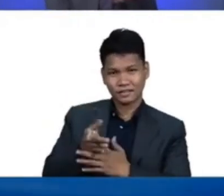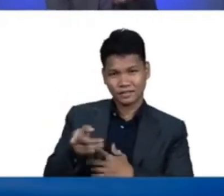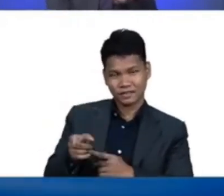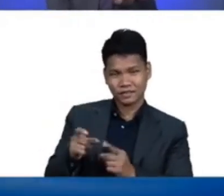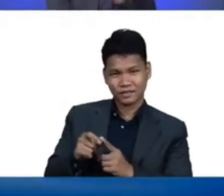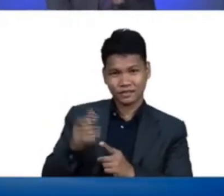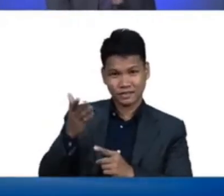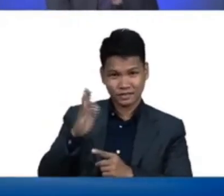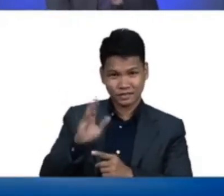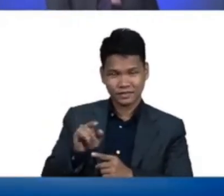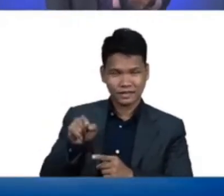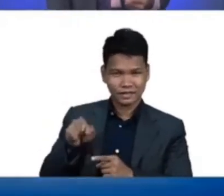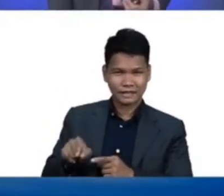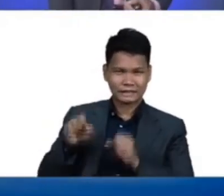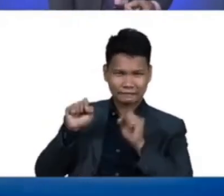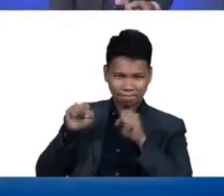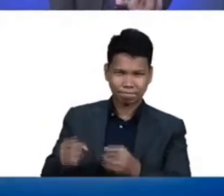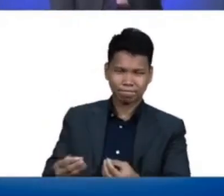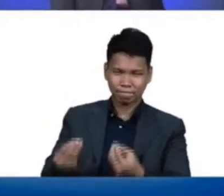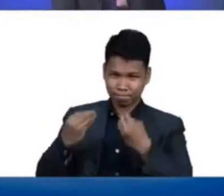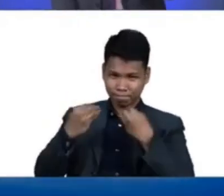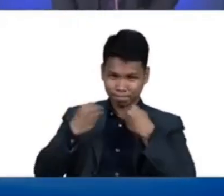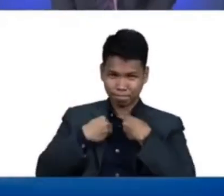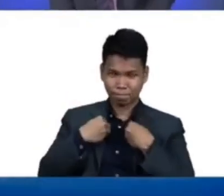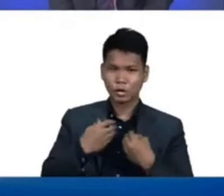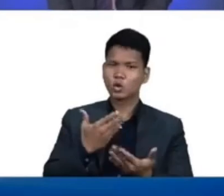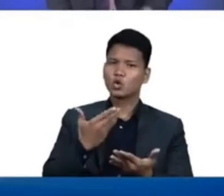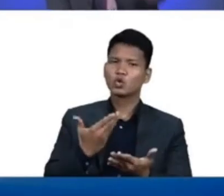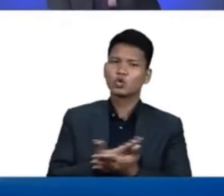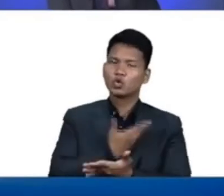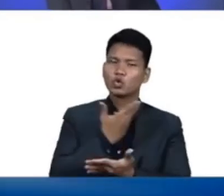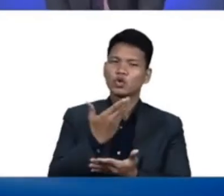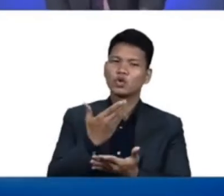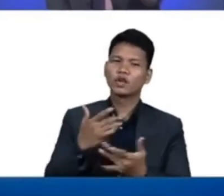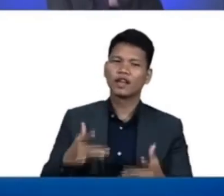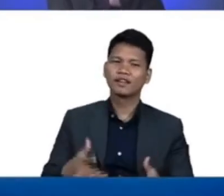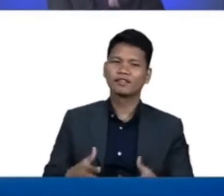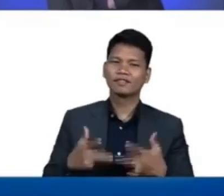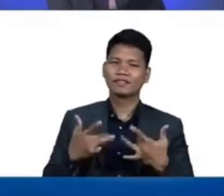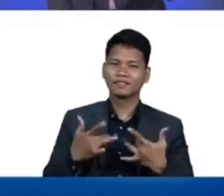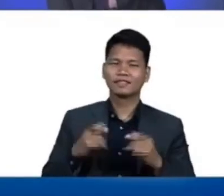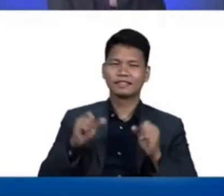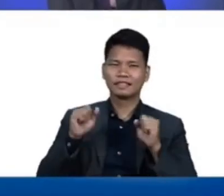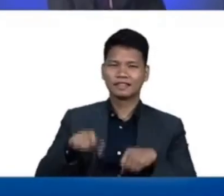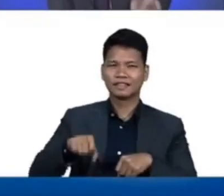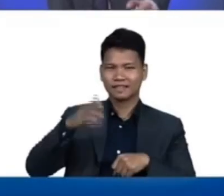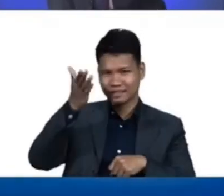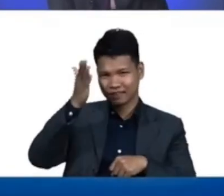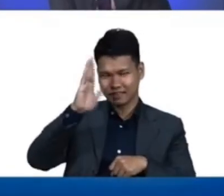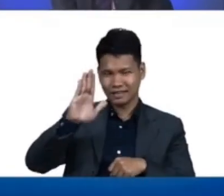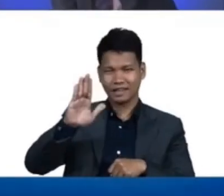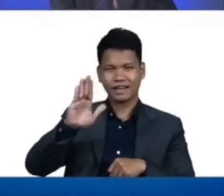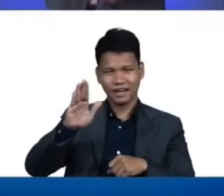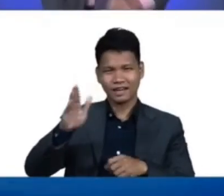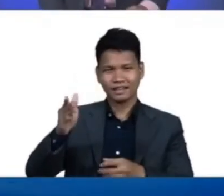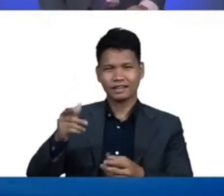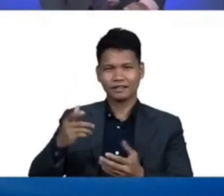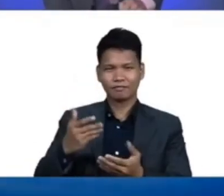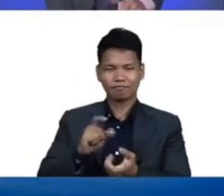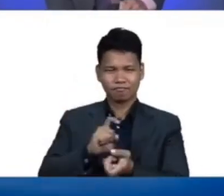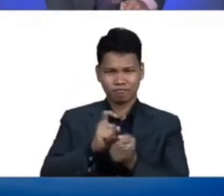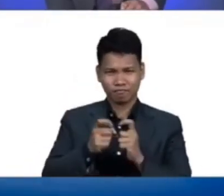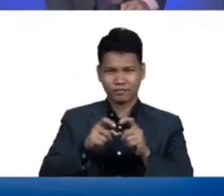kanyang salita magkakaroon po tayo ng bagong buhay God can create a new person